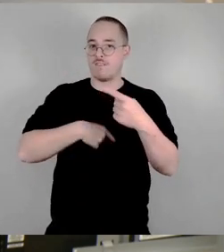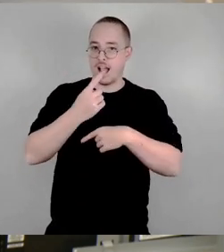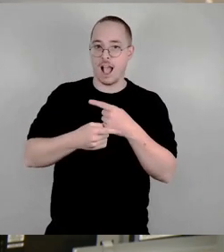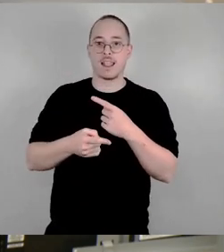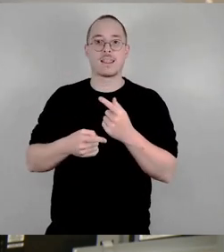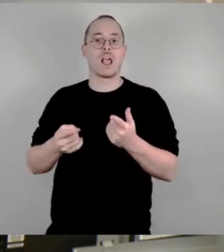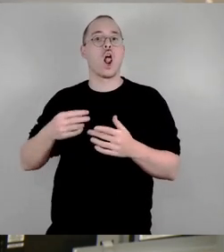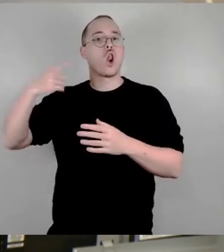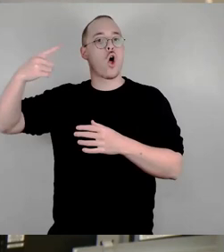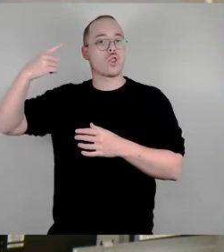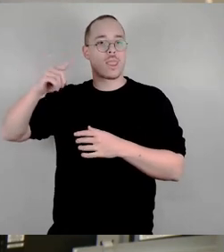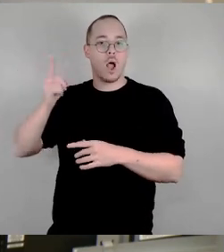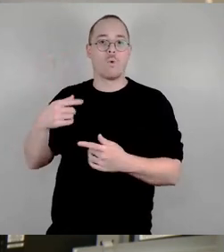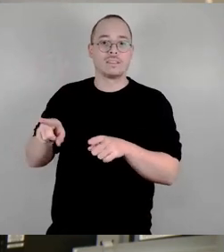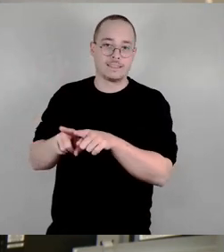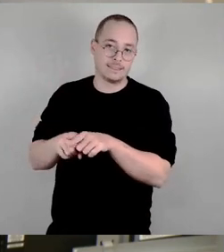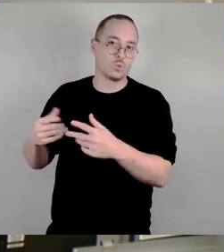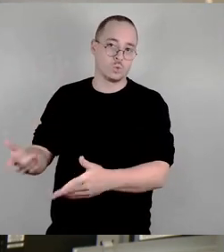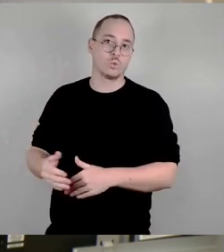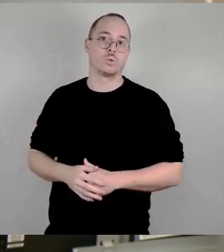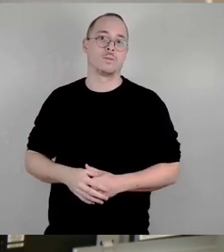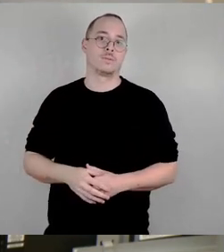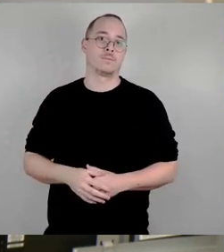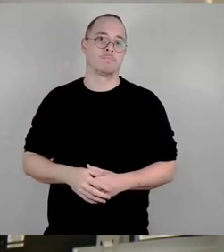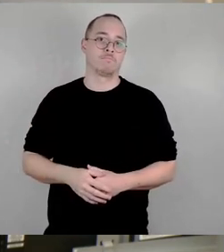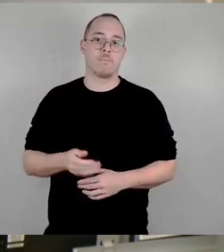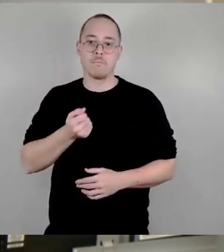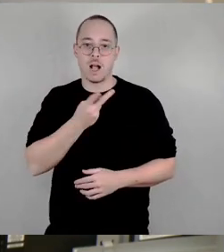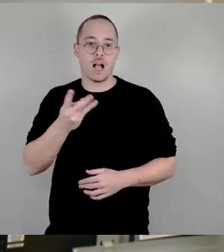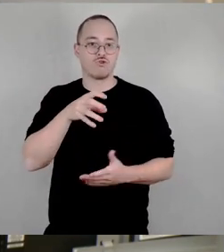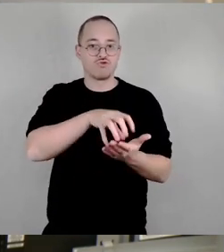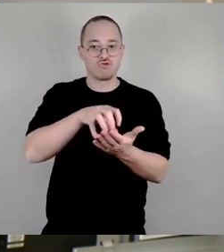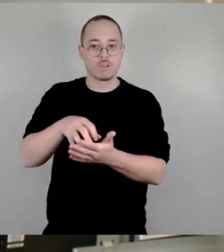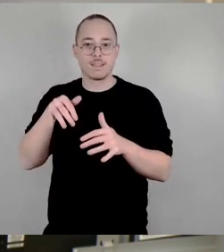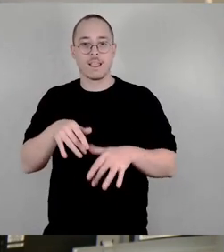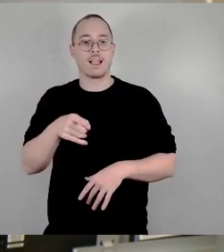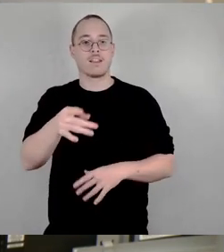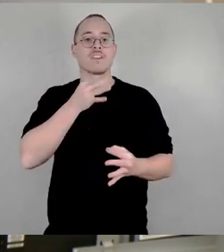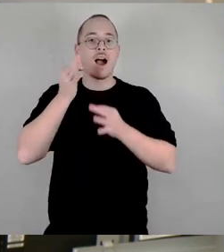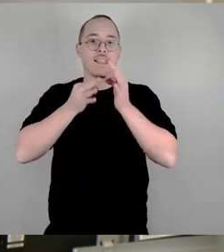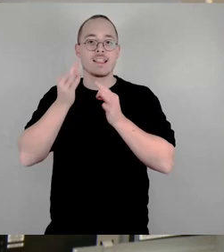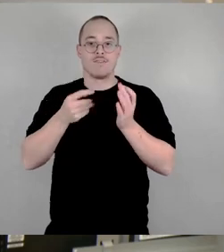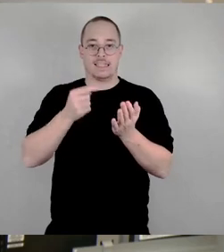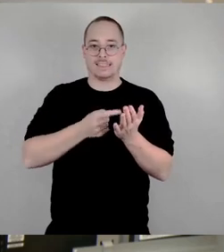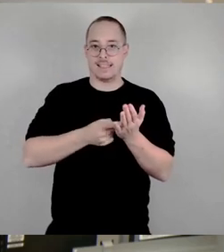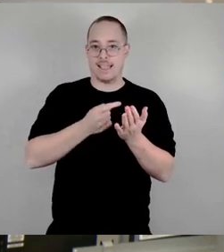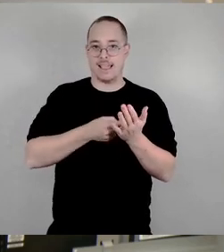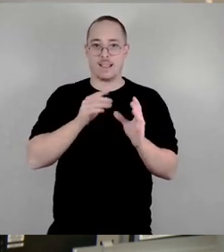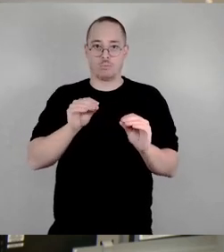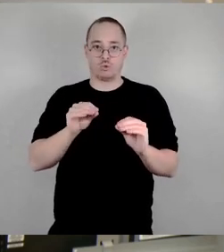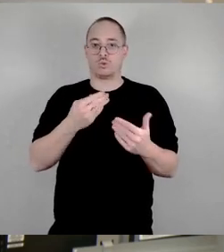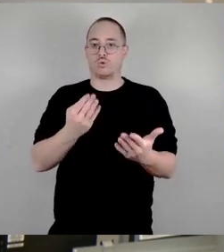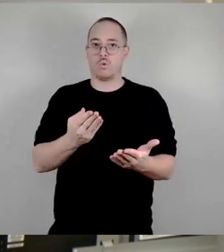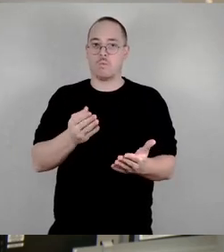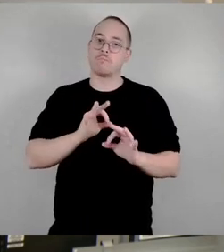Städte, die qualitative Kriterien nutzen, damit sie das besser in den Griff kriegen. Das ist diesmal nicht